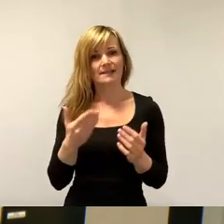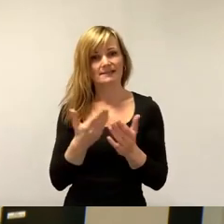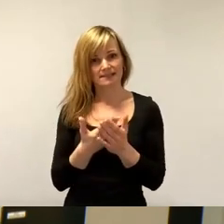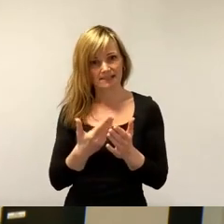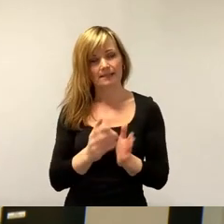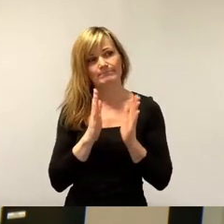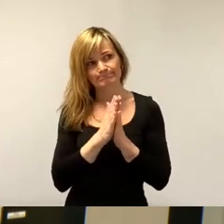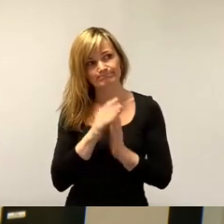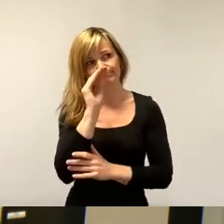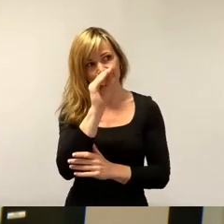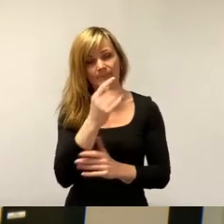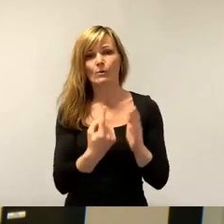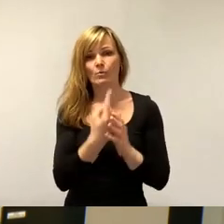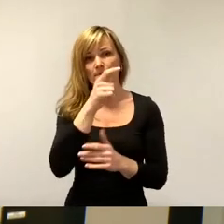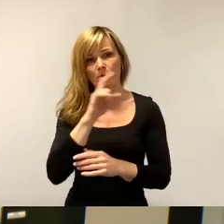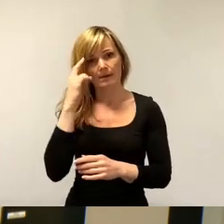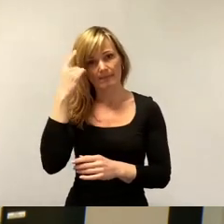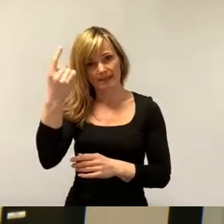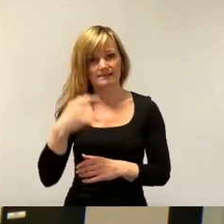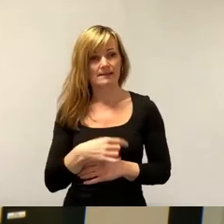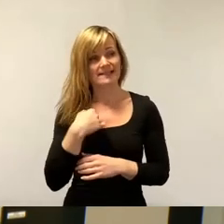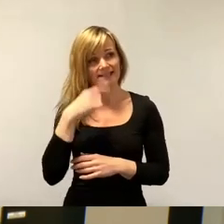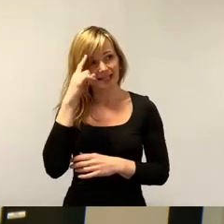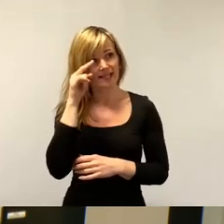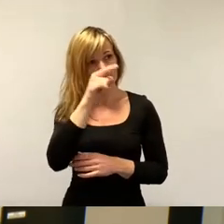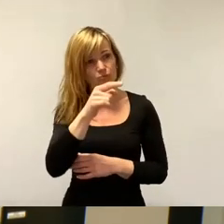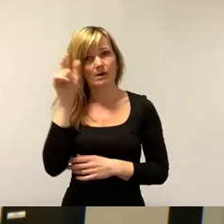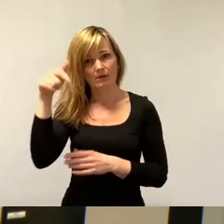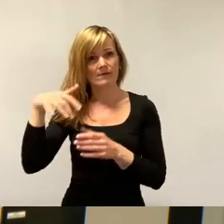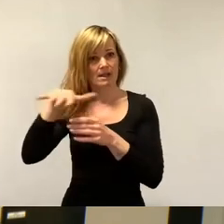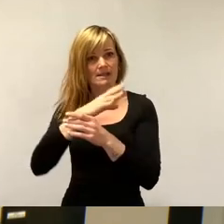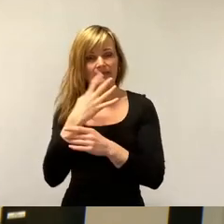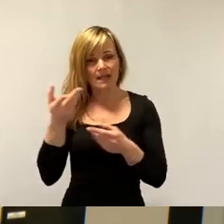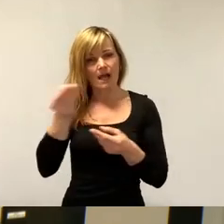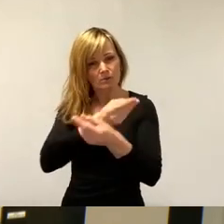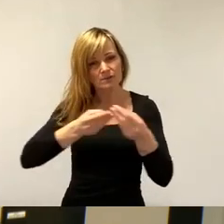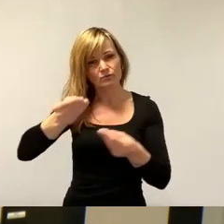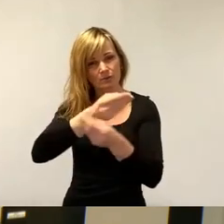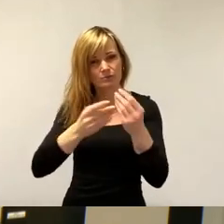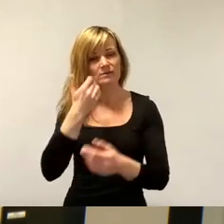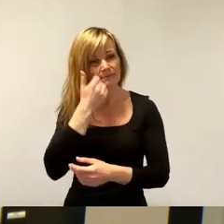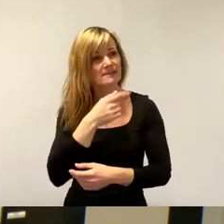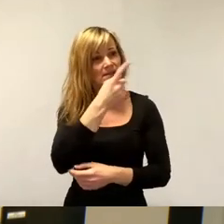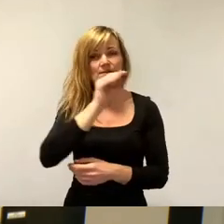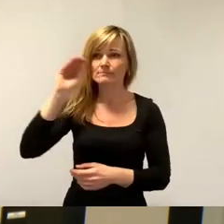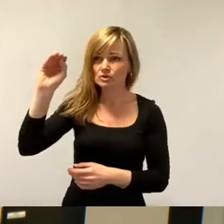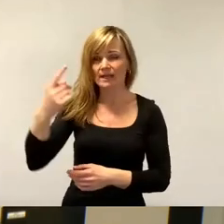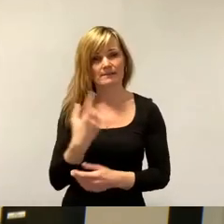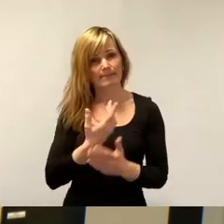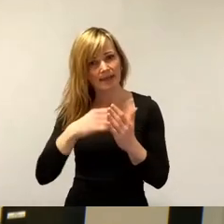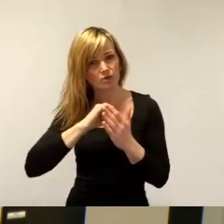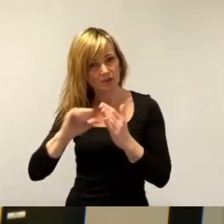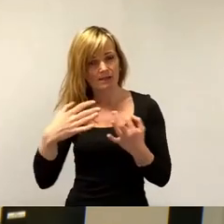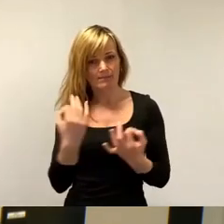Sie, nehme ich an, führen viele Gespräche mit dem Land. Sagen Sie dort, wir brauchen Beschleunigung, wir müssen schnelle Genehmigungen